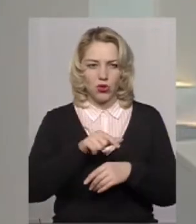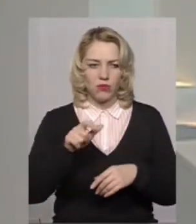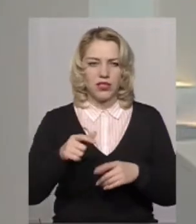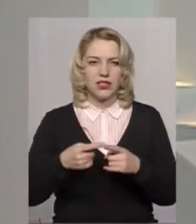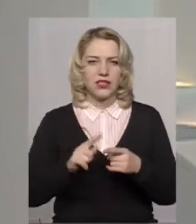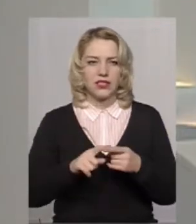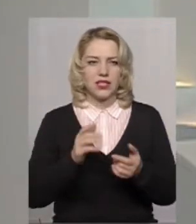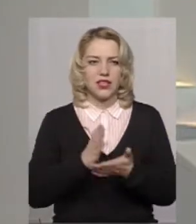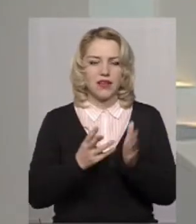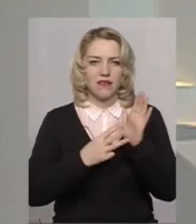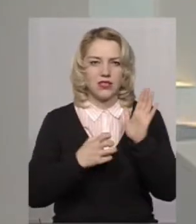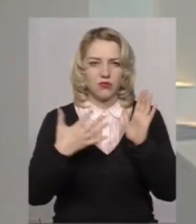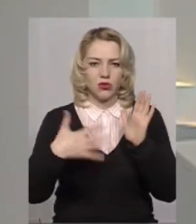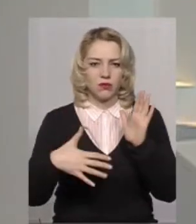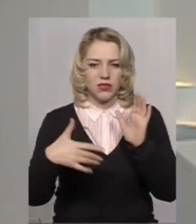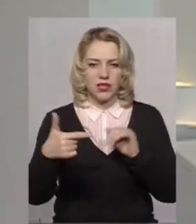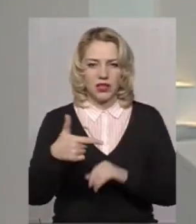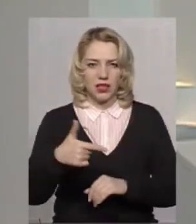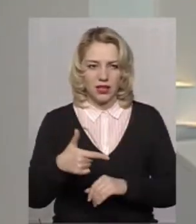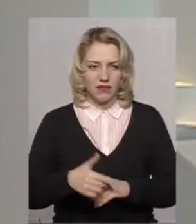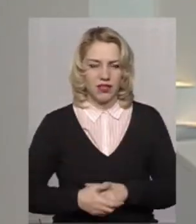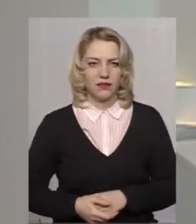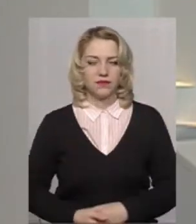що становить 850 гривень.